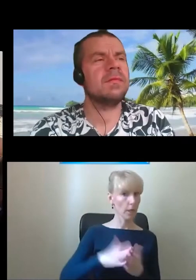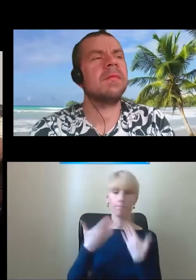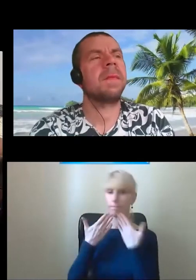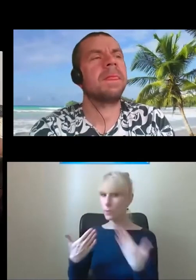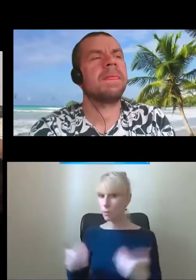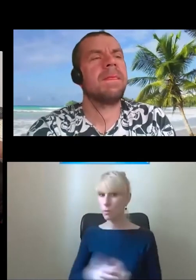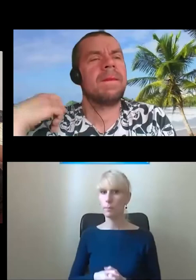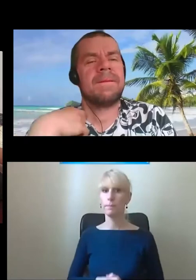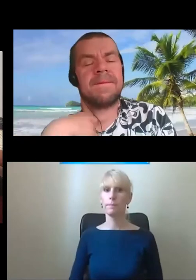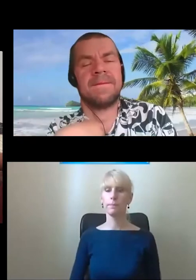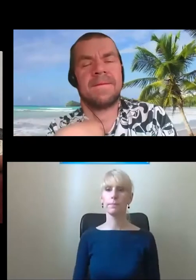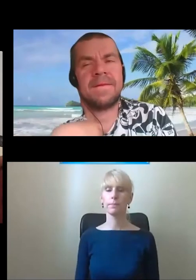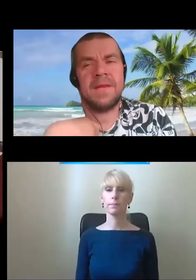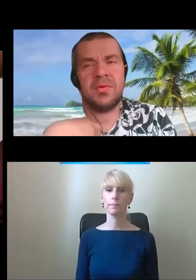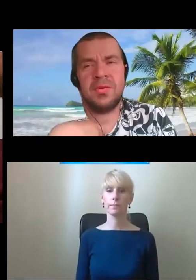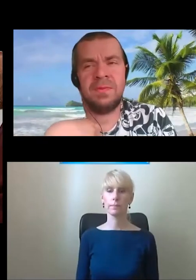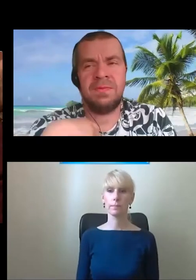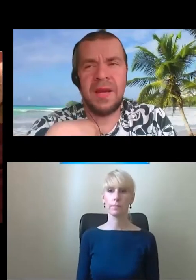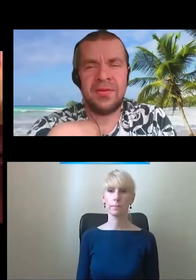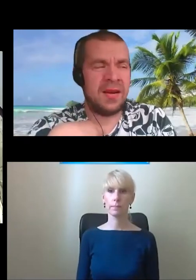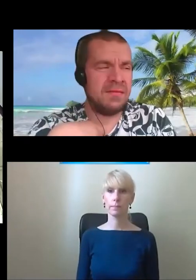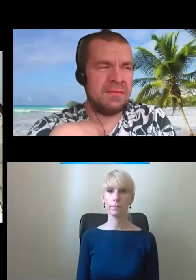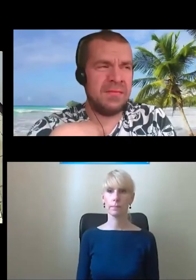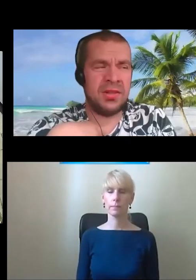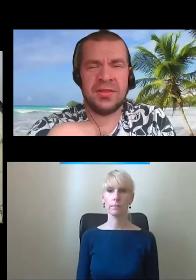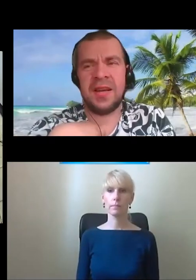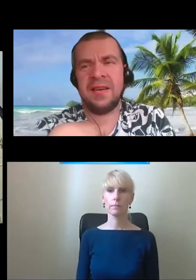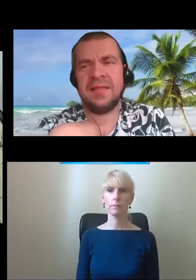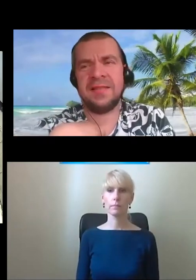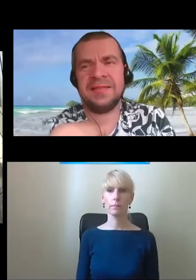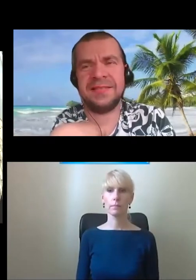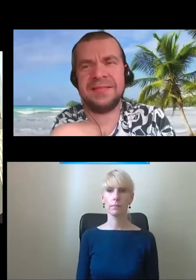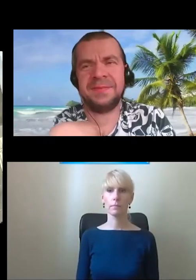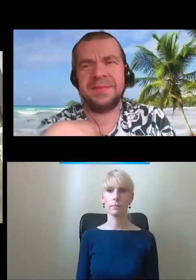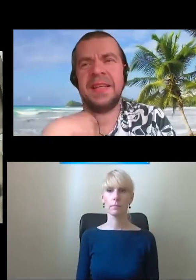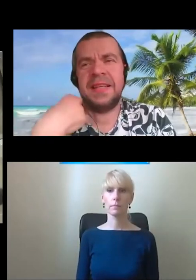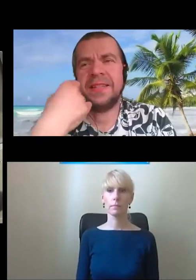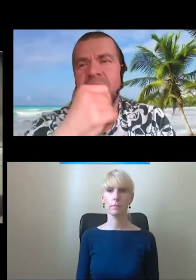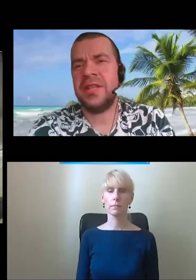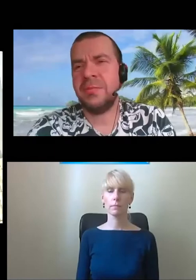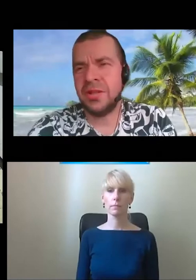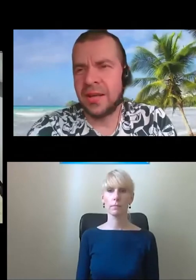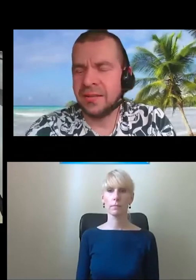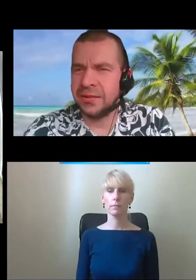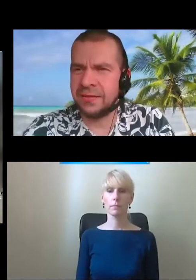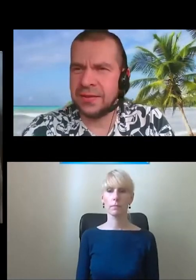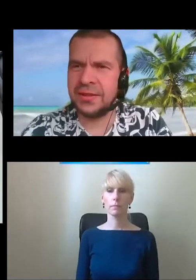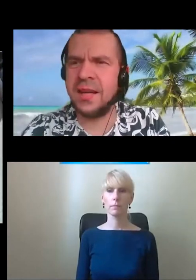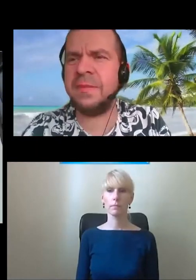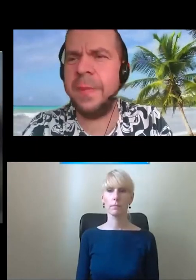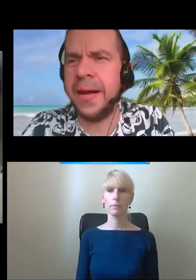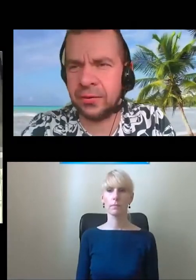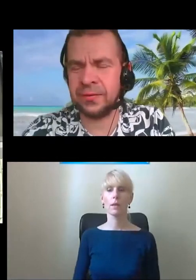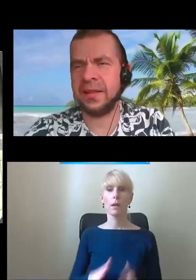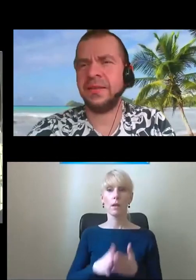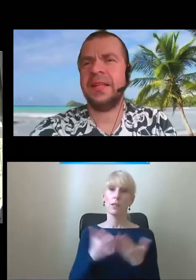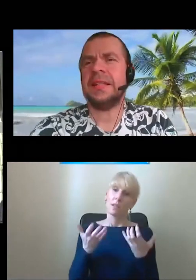Pozdrawiam. Pozdrawiam. Dobrze, tu pierwsza... Myślę, że... Czy chcielibyście tak dostawać się na